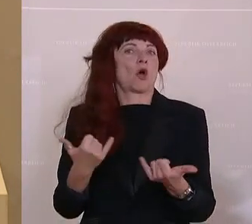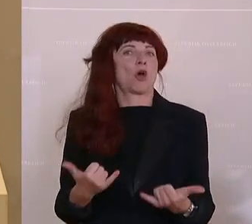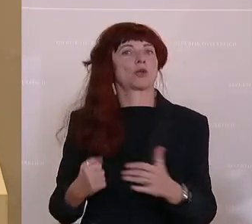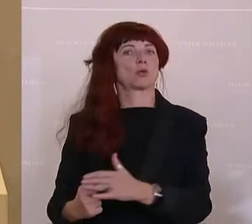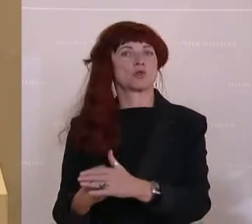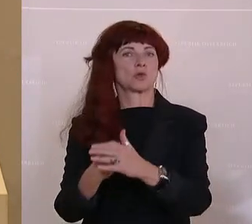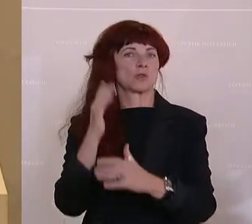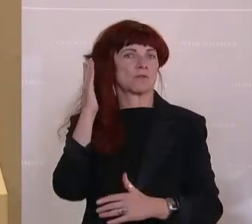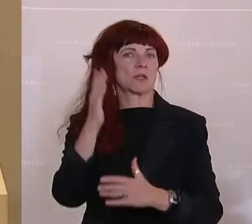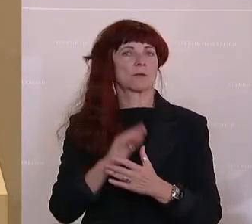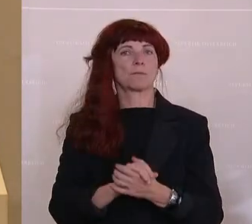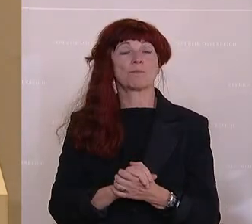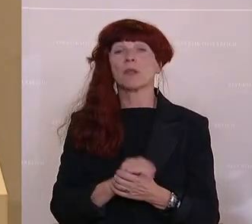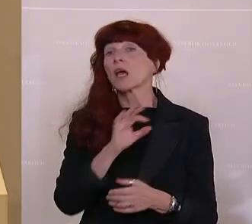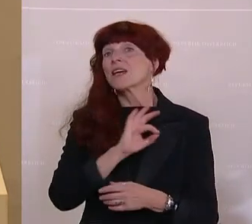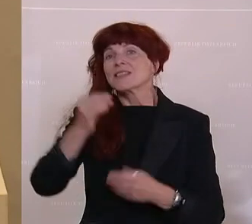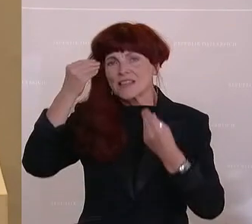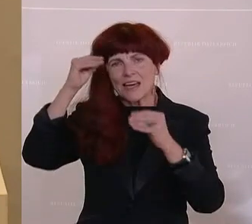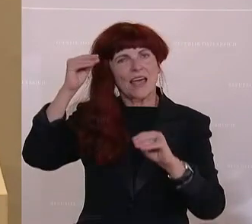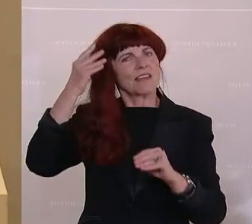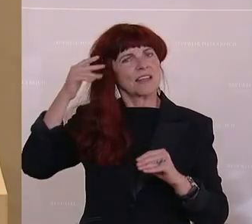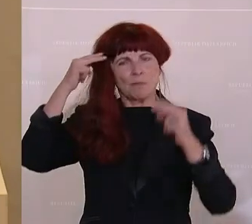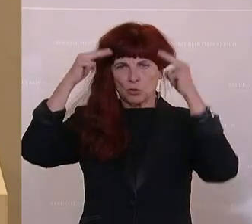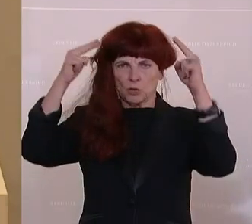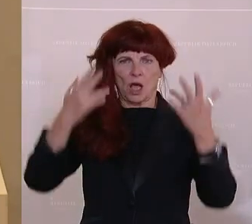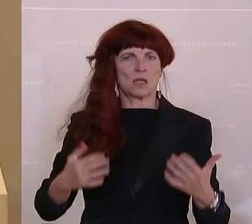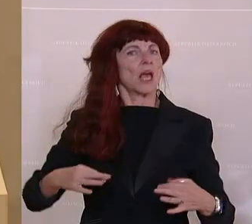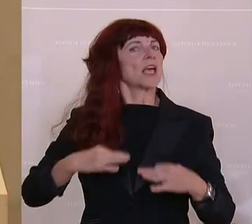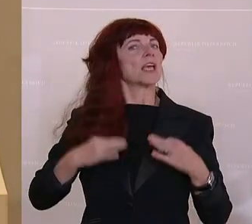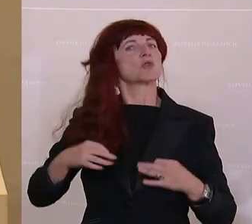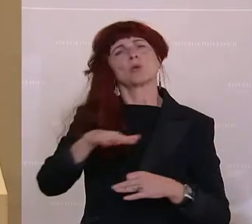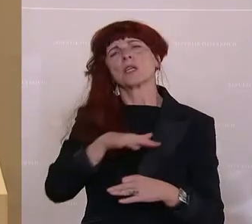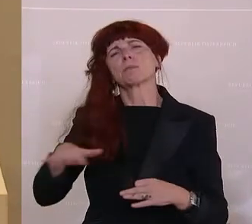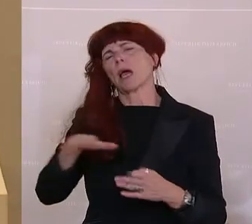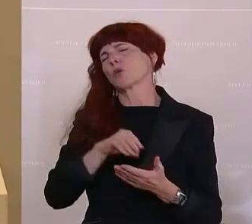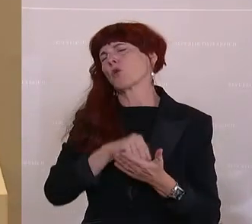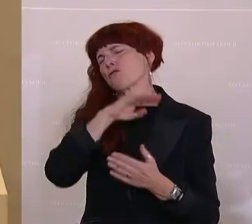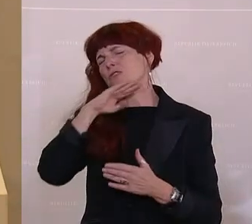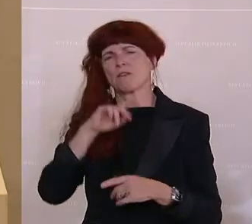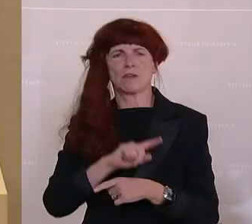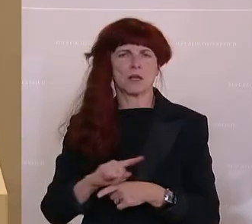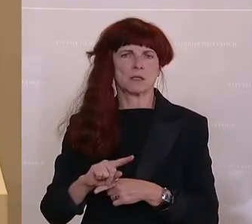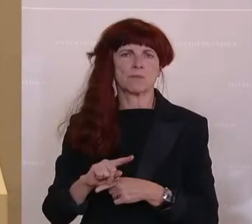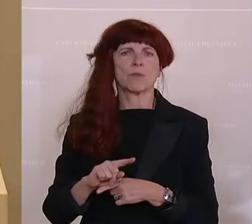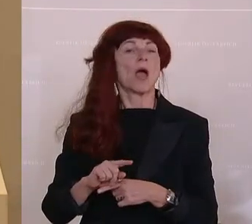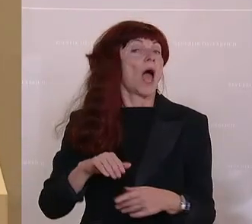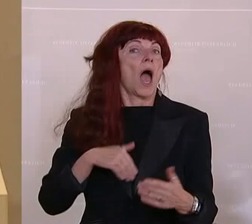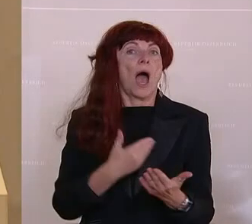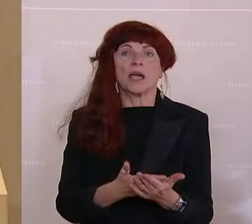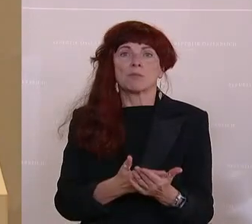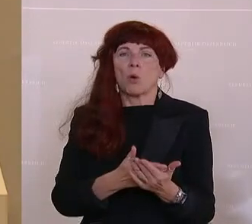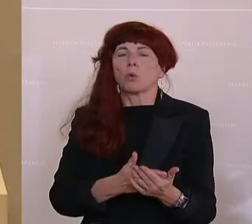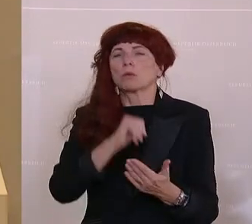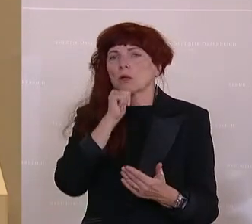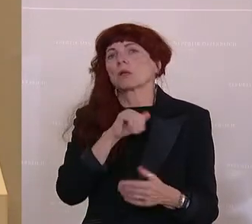geehrte Damen und Herren, es bleibt im Gesundheitsbereich noch immer so vieles offen, wo das Angebot nicht ausreicht